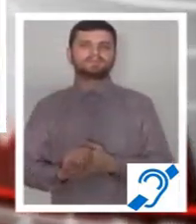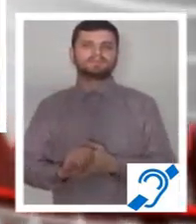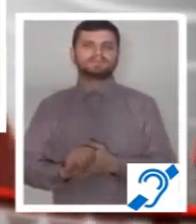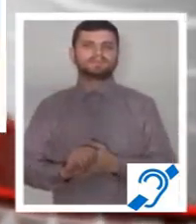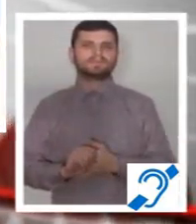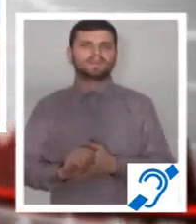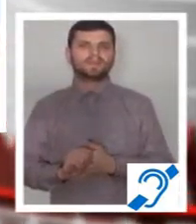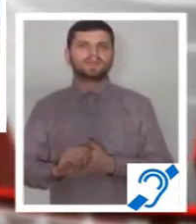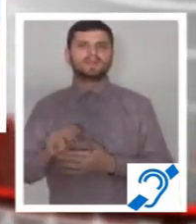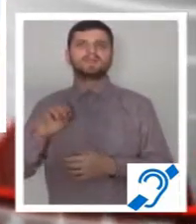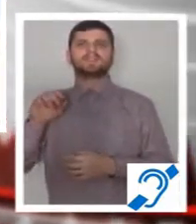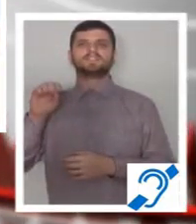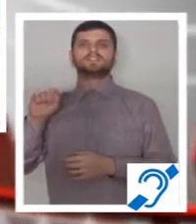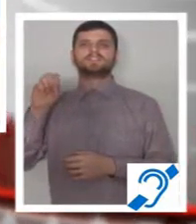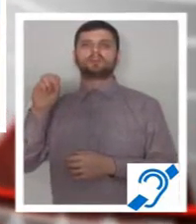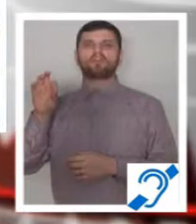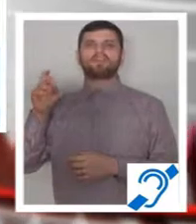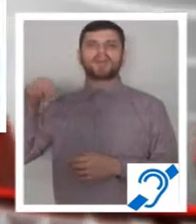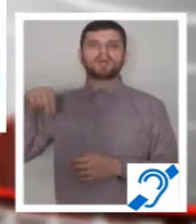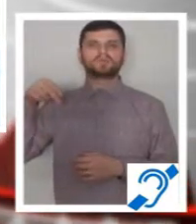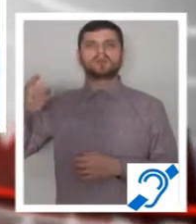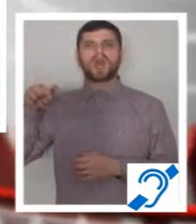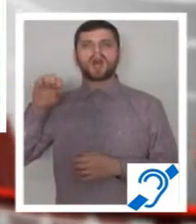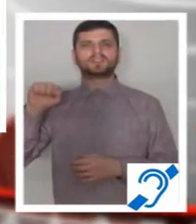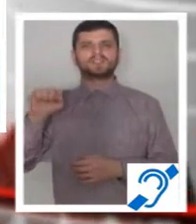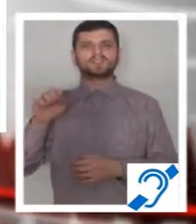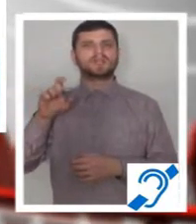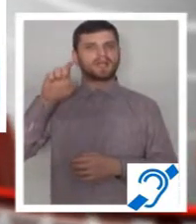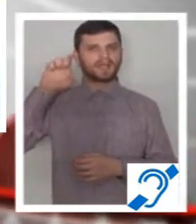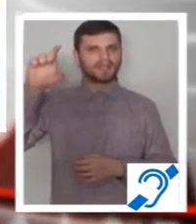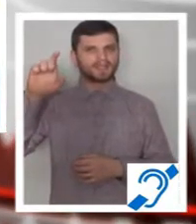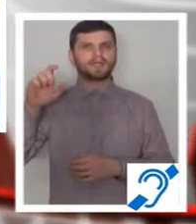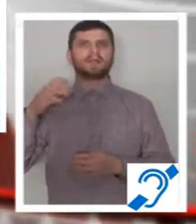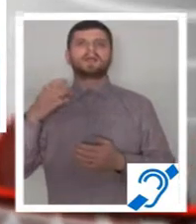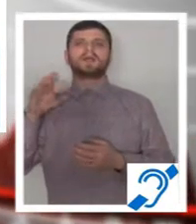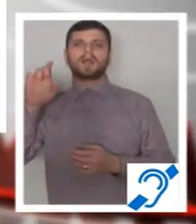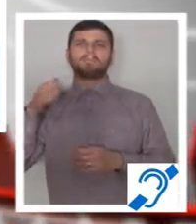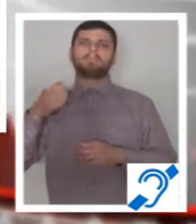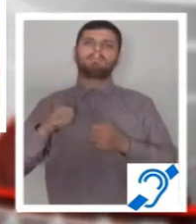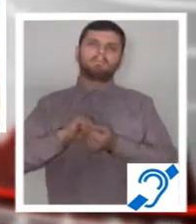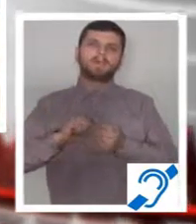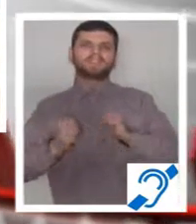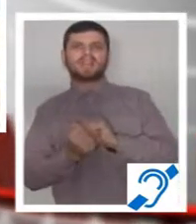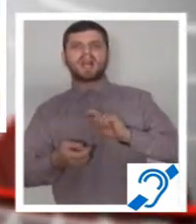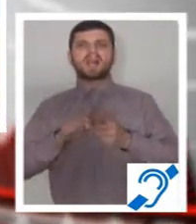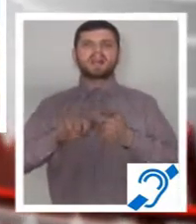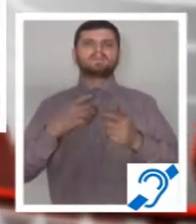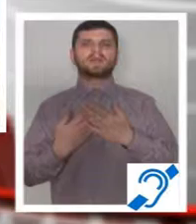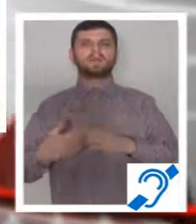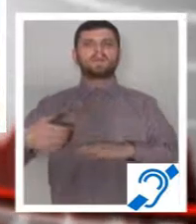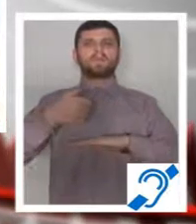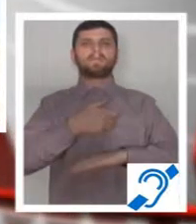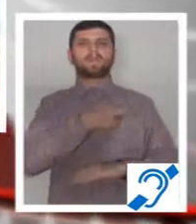Naci Sofianu, candidatul PNL Argeș la primăria Piteș, crede că bătălia pentru funcția de primar al municipiului se va da în 2016,